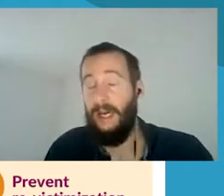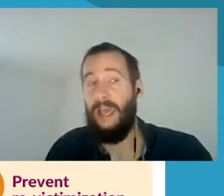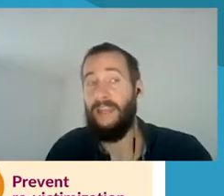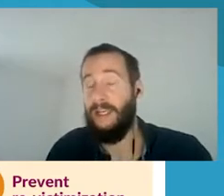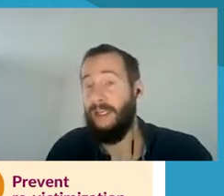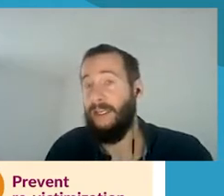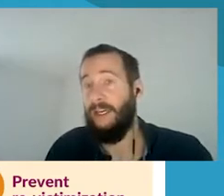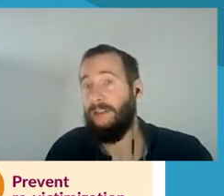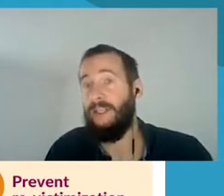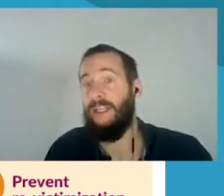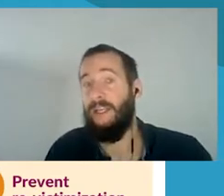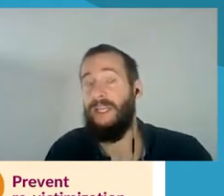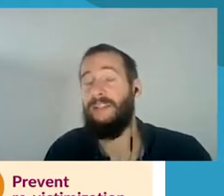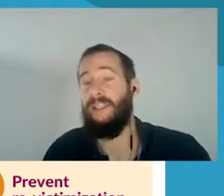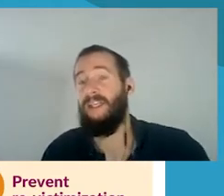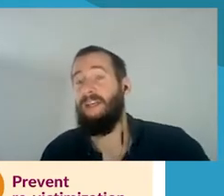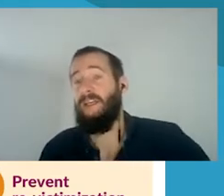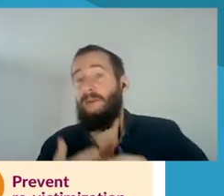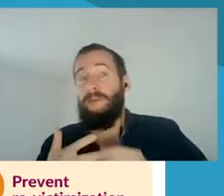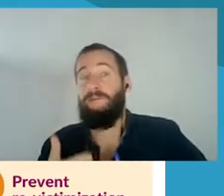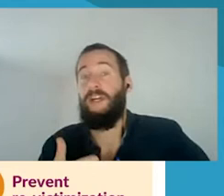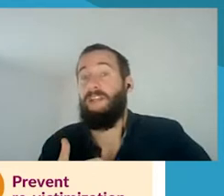kuris kalbės vienoje iš sesijų.